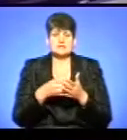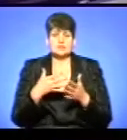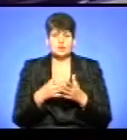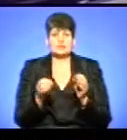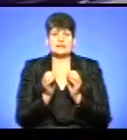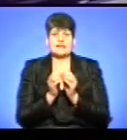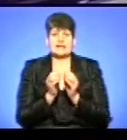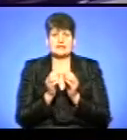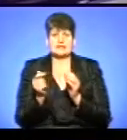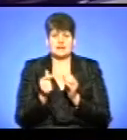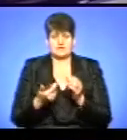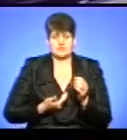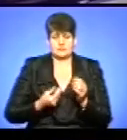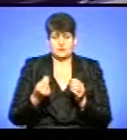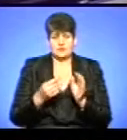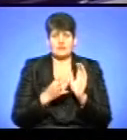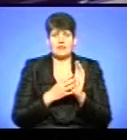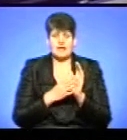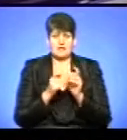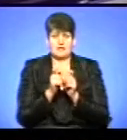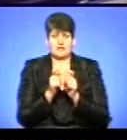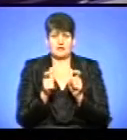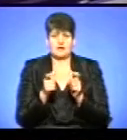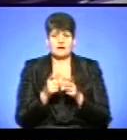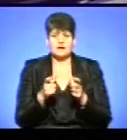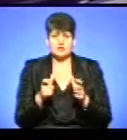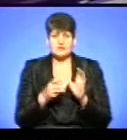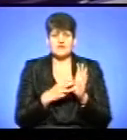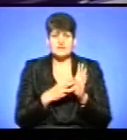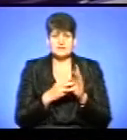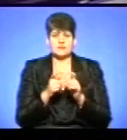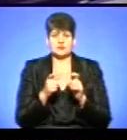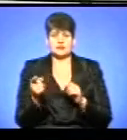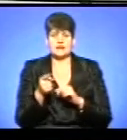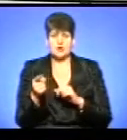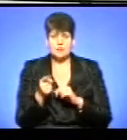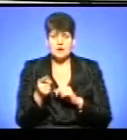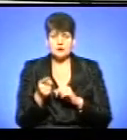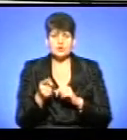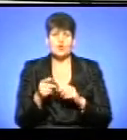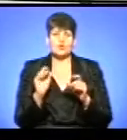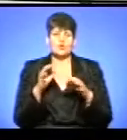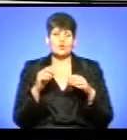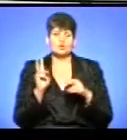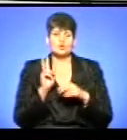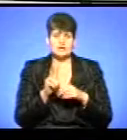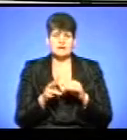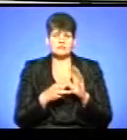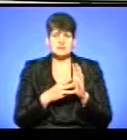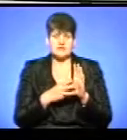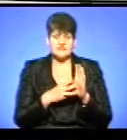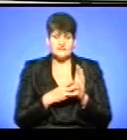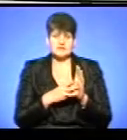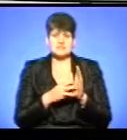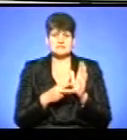10 гривень готівкою, 9 електронним квитком, 8 карткою тернополянина, у тролейбусах 8 готівкою, 7 гривень